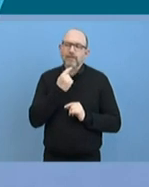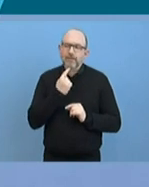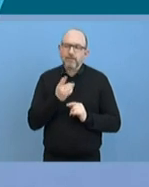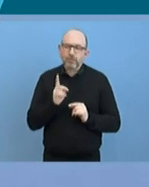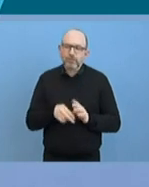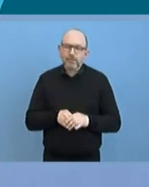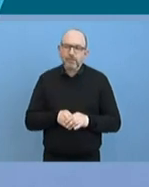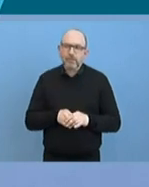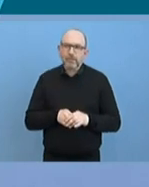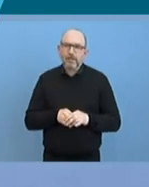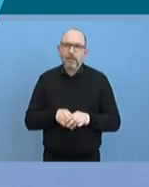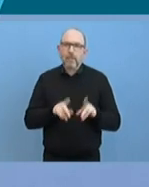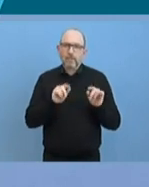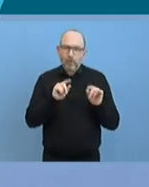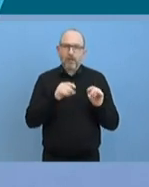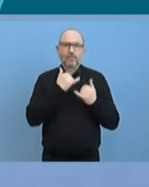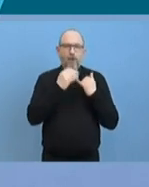Ich nehme, sie dafür offen ist.